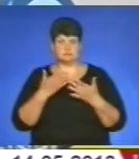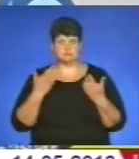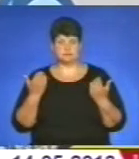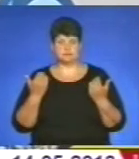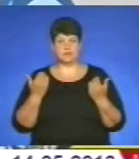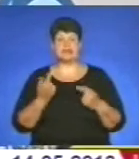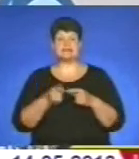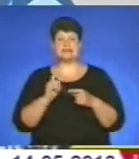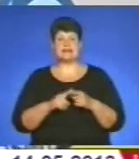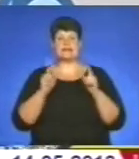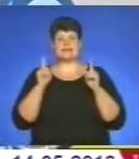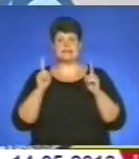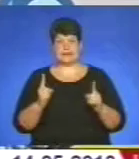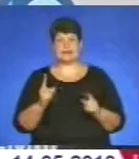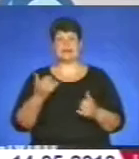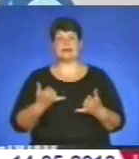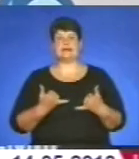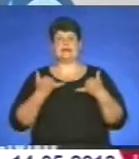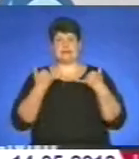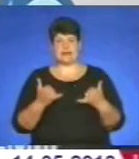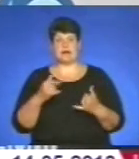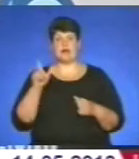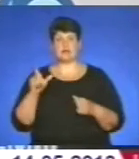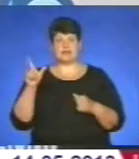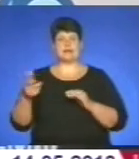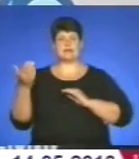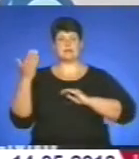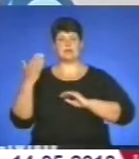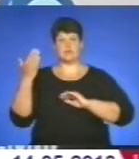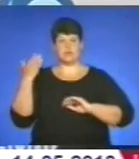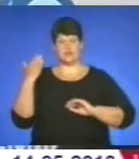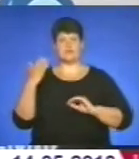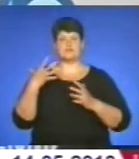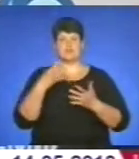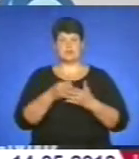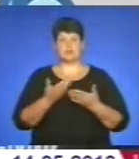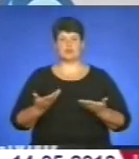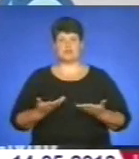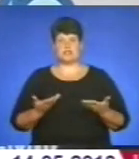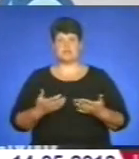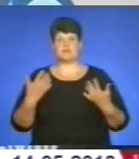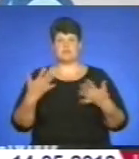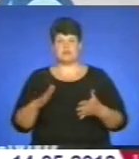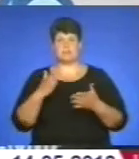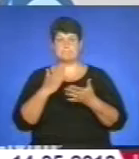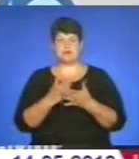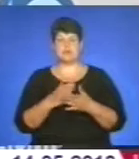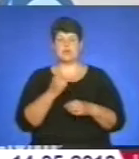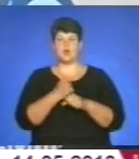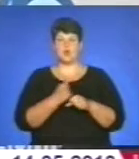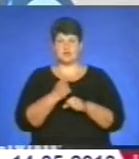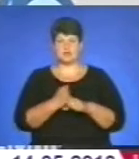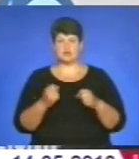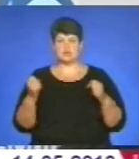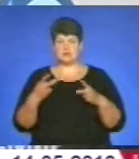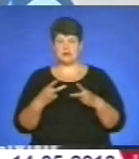Це тільки для осіб, які вже в попередній своєму житті набули робітничий фах або фах